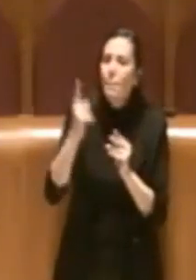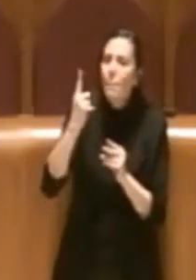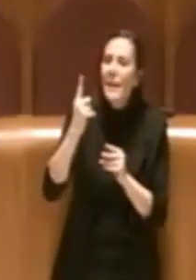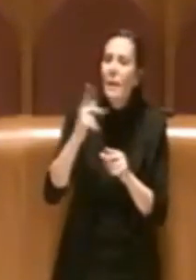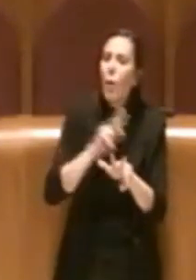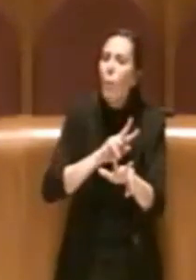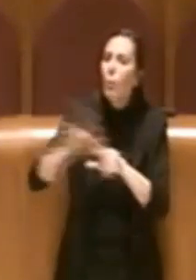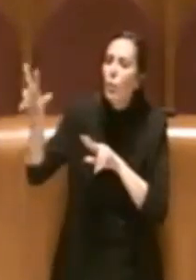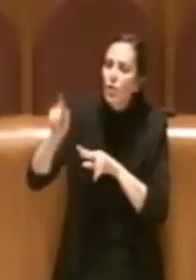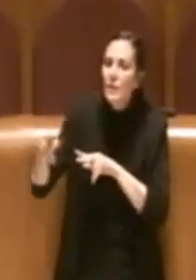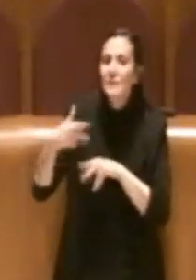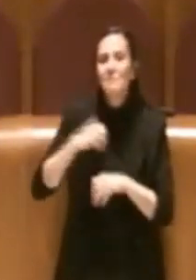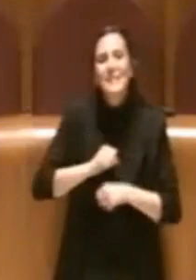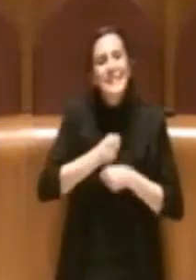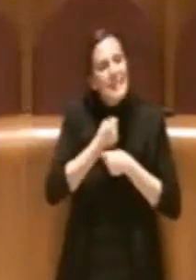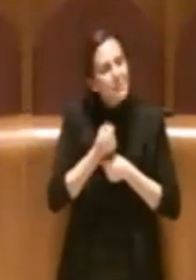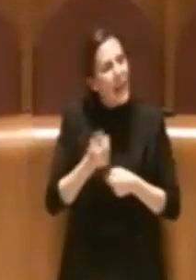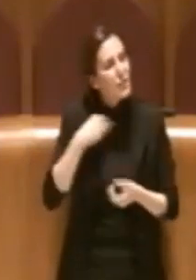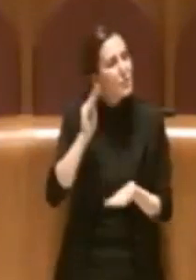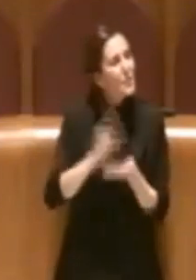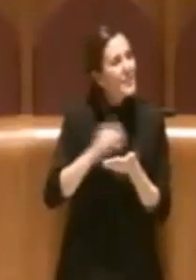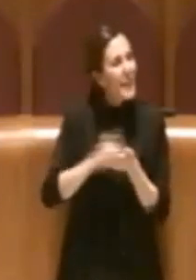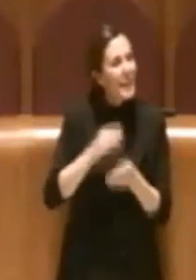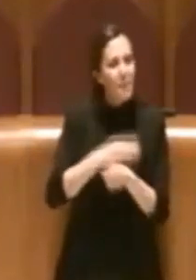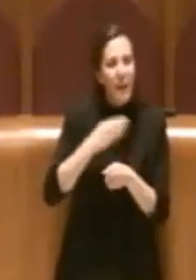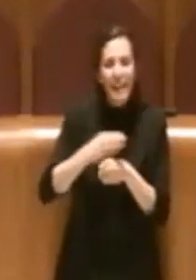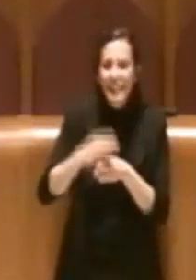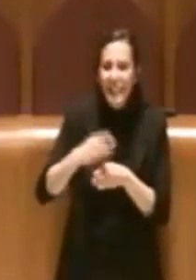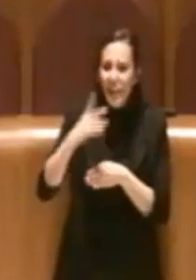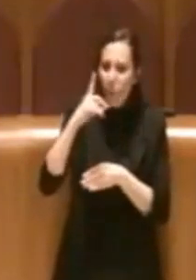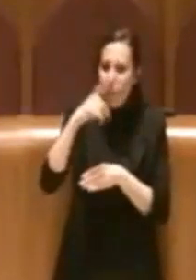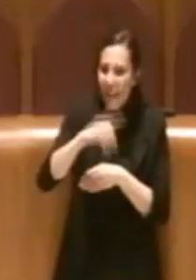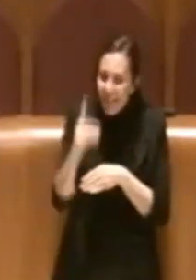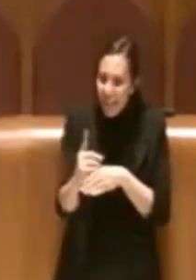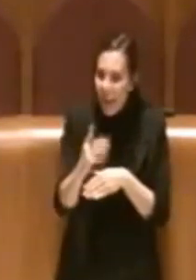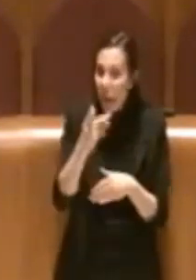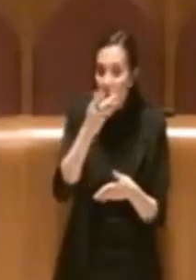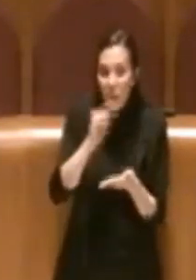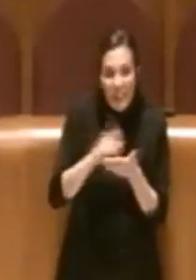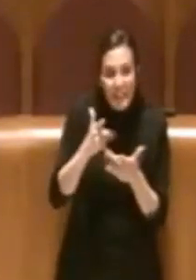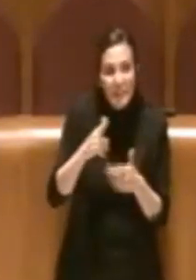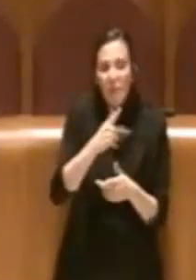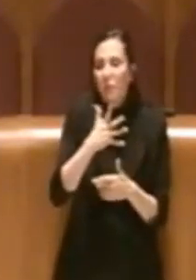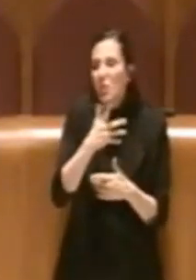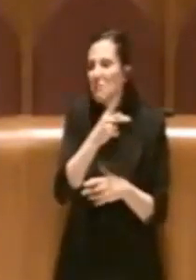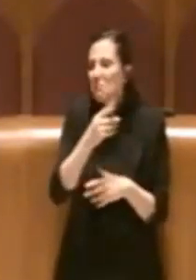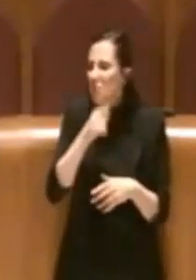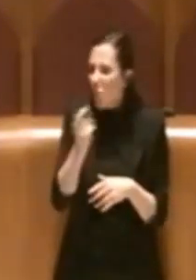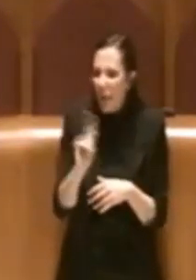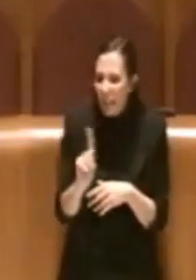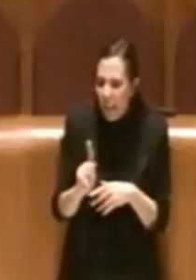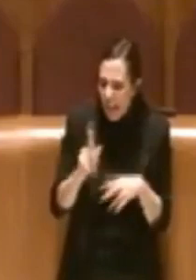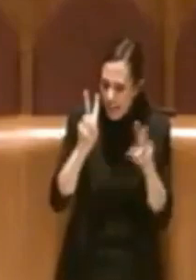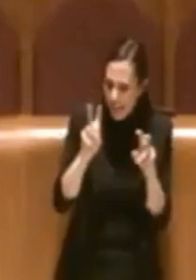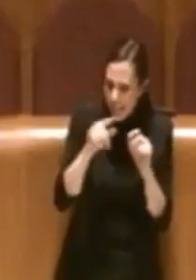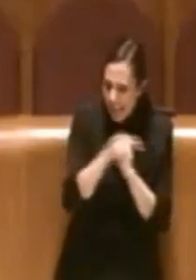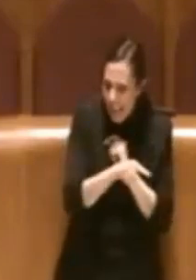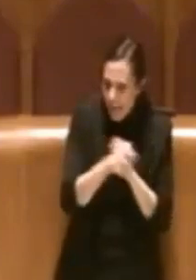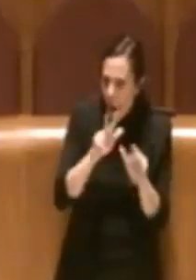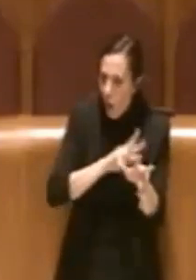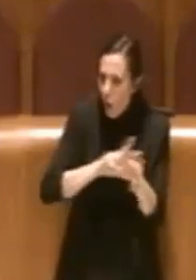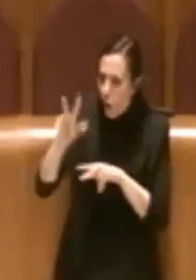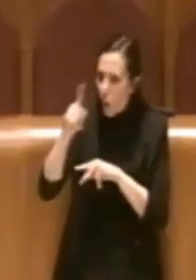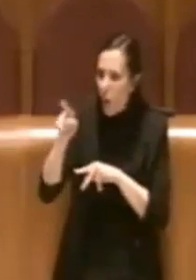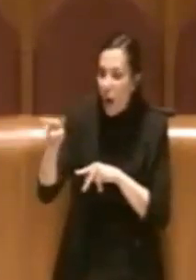mi dispiace che il Partito Democratico non è presente, forse non è interessato al tema, e come ci ha chiesto appunto il primo municipio, cui da PD,